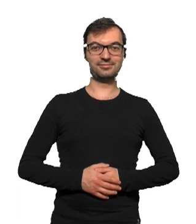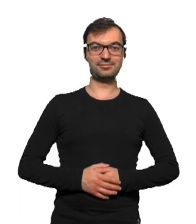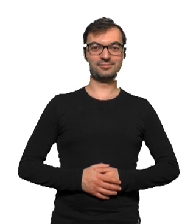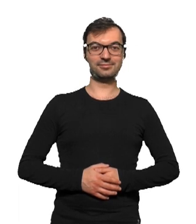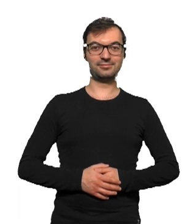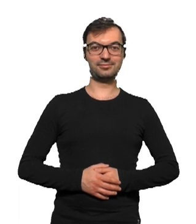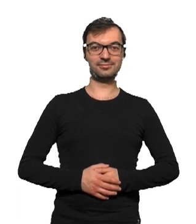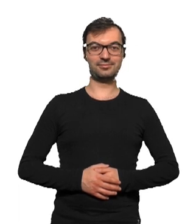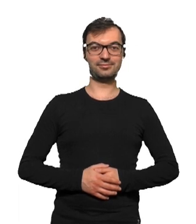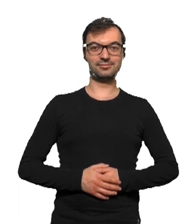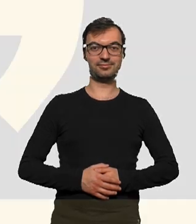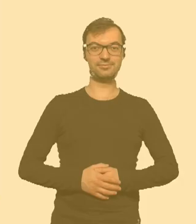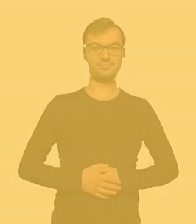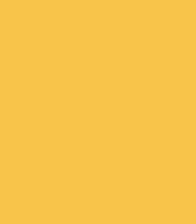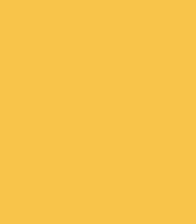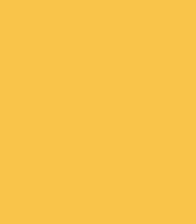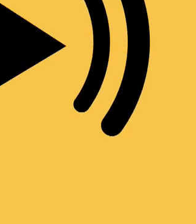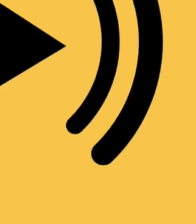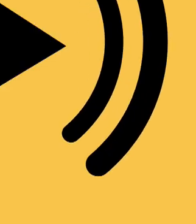cyklu Empik Premiera Online